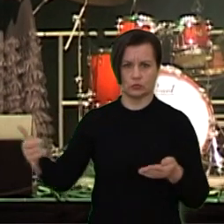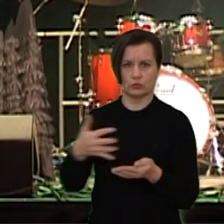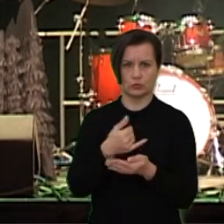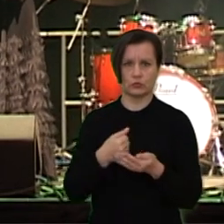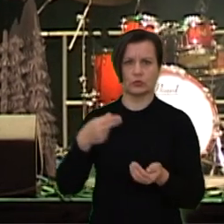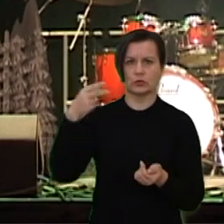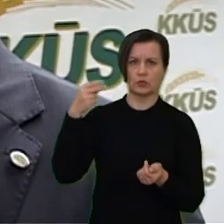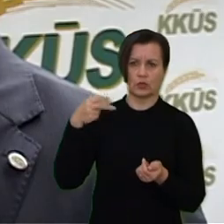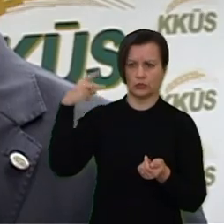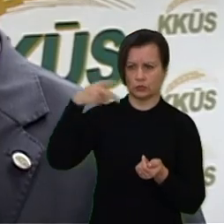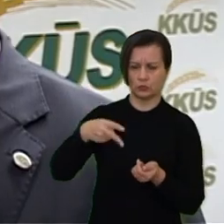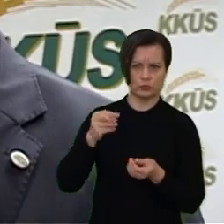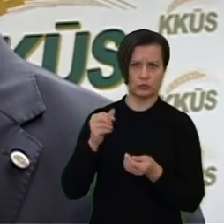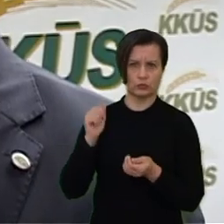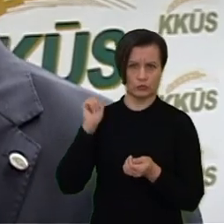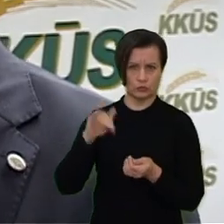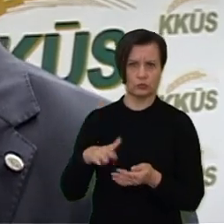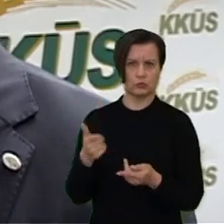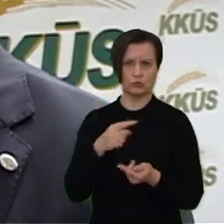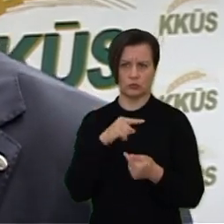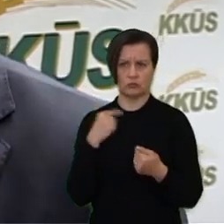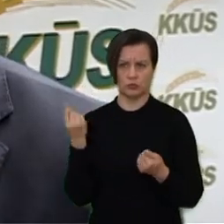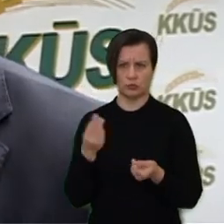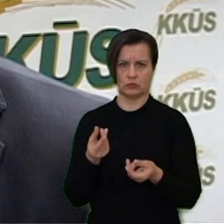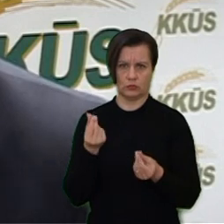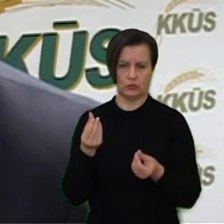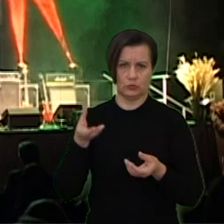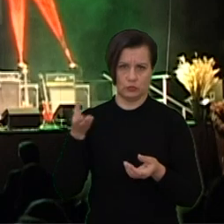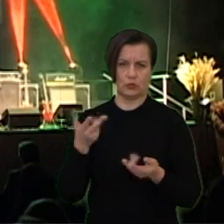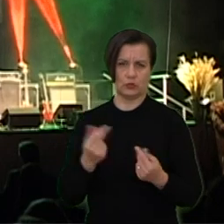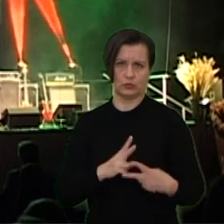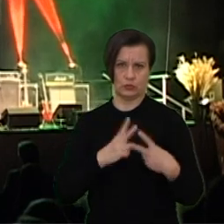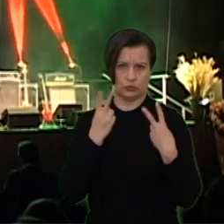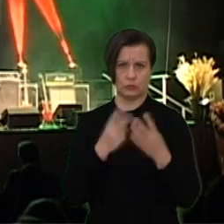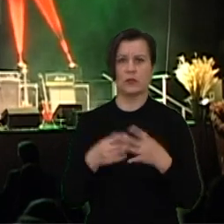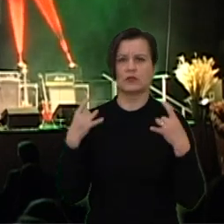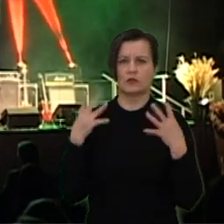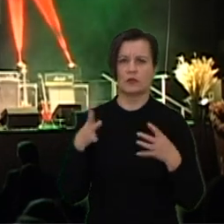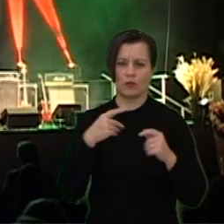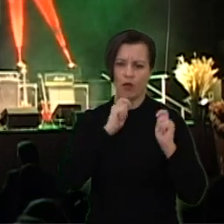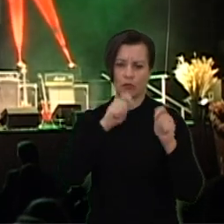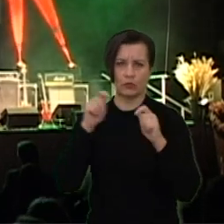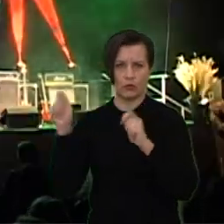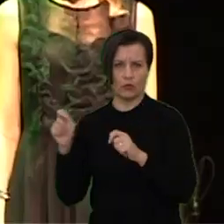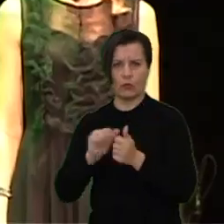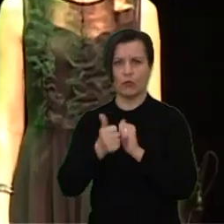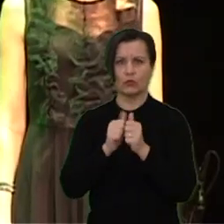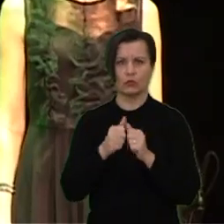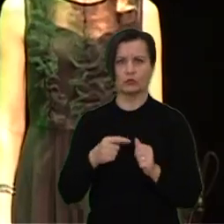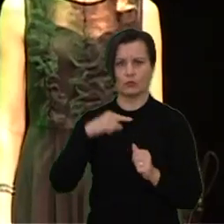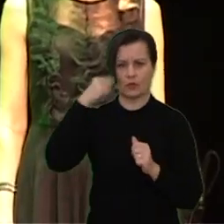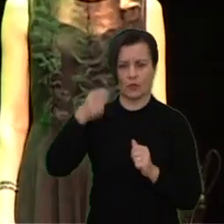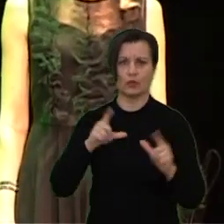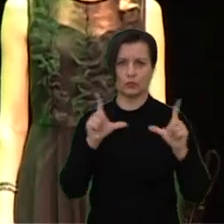apie du tūkstančius, tai yra tikrai nemaža suma, kas yra iš tikai labai džiugu. Šventės metu buvo apdovanoti ir konkursno meto ūkis